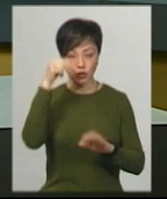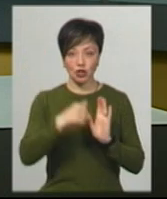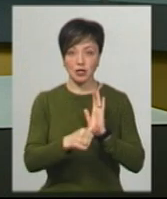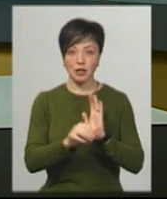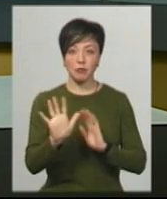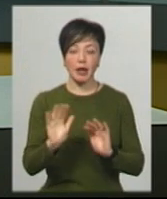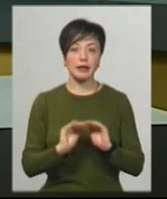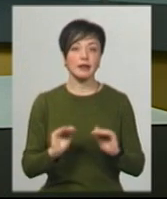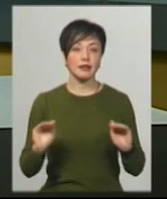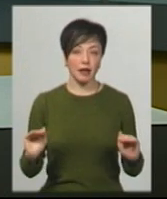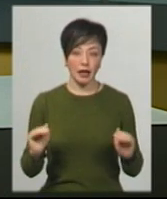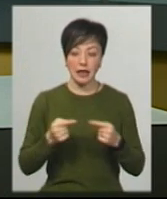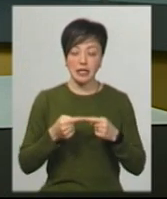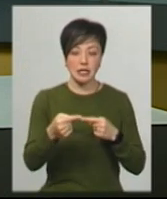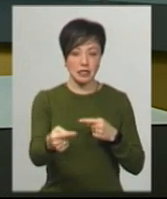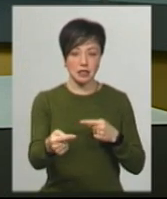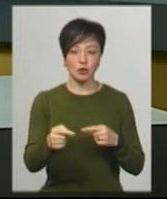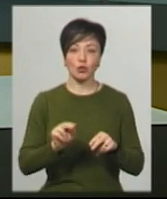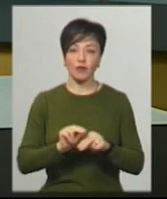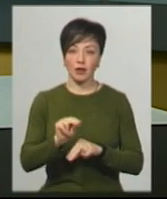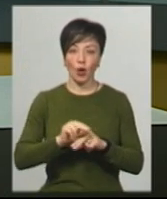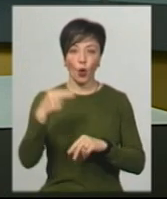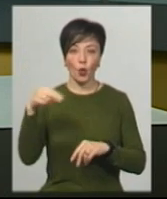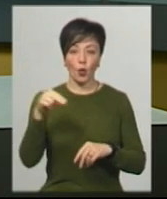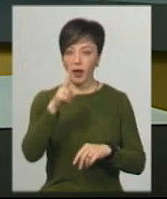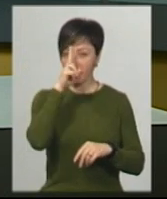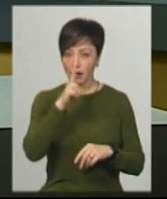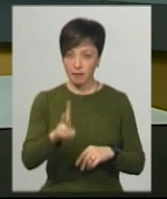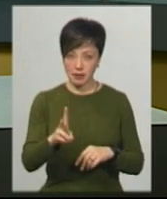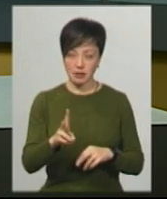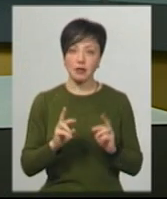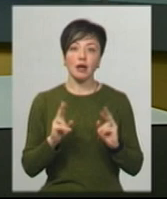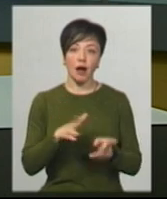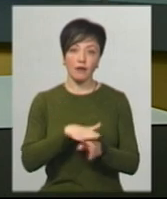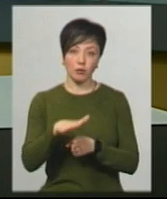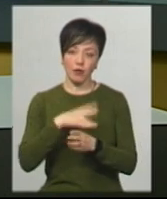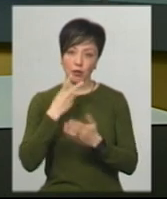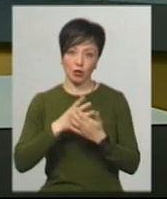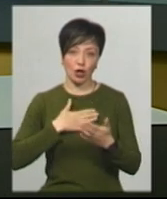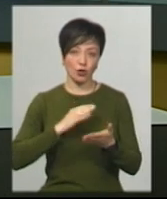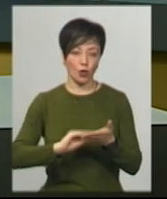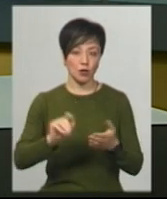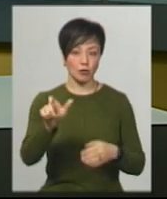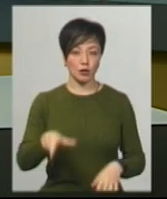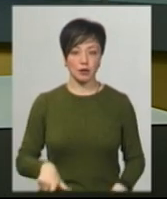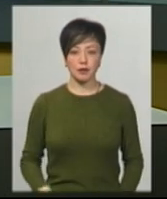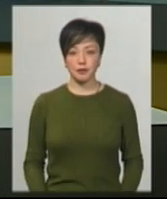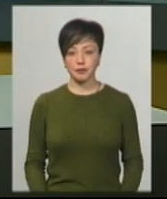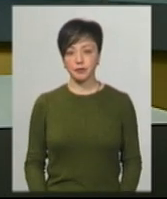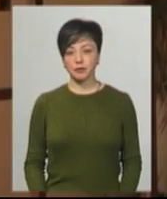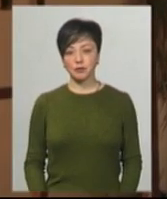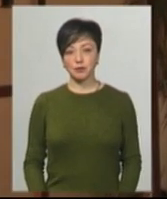65 дітей. Дистанційно тут викладають уроки майже два місяці. Як це відбувається, бачила Анастасія Збродова.